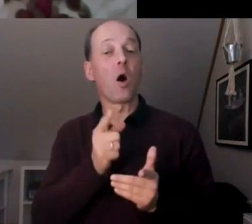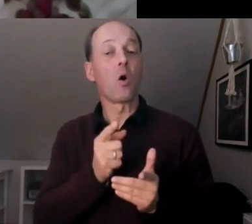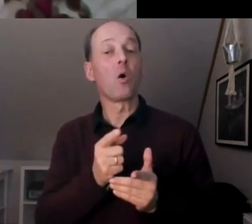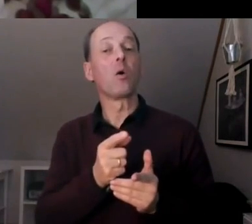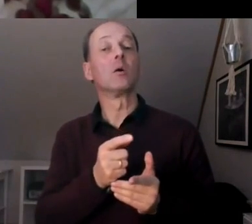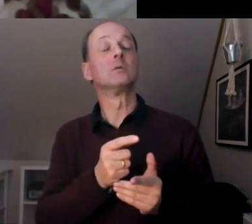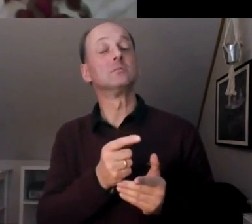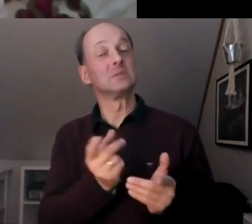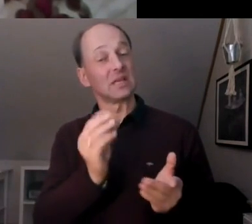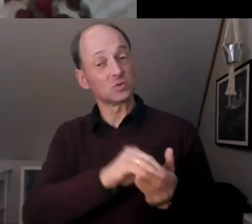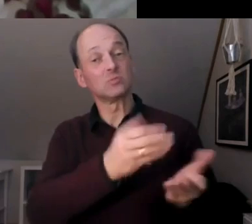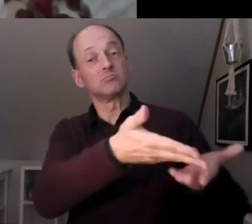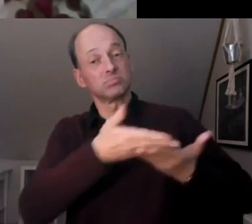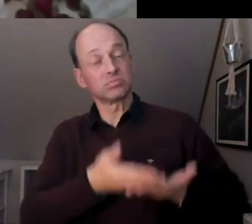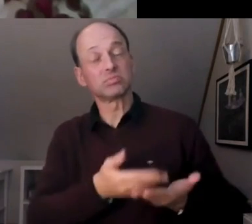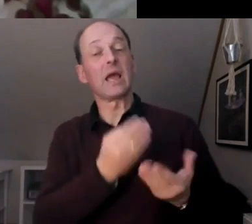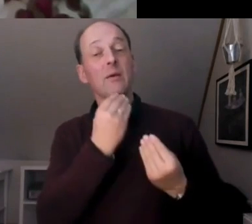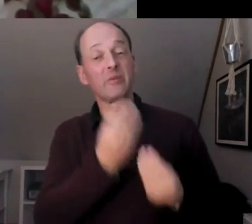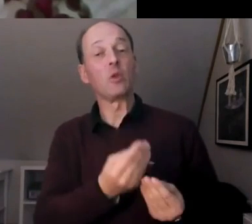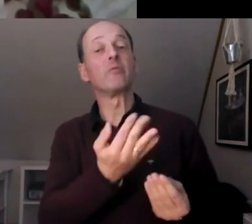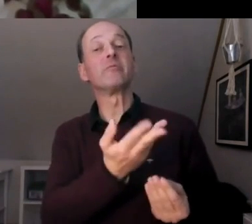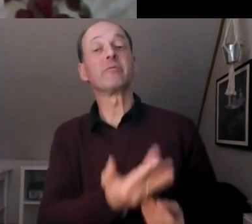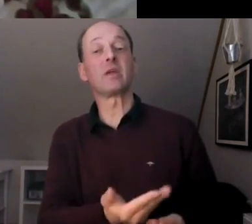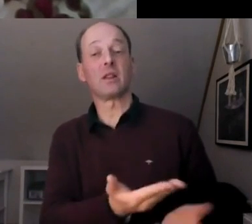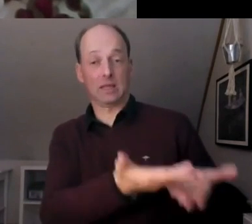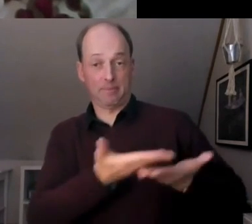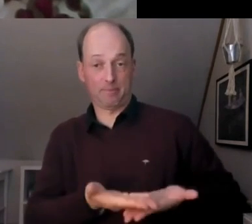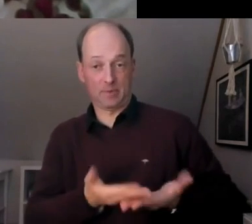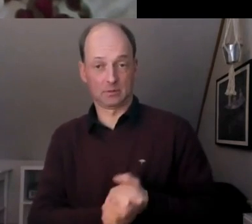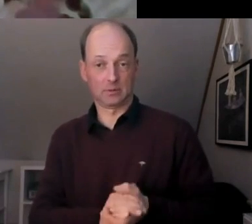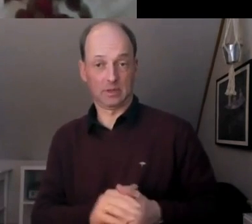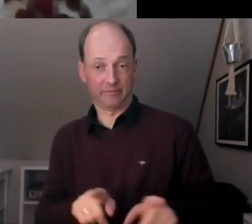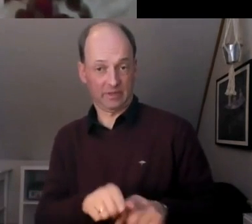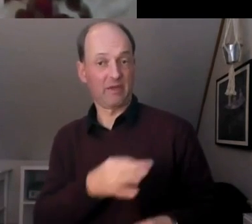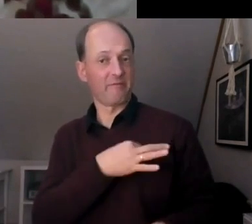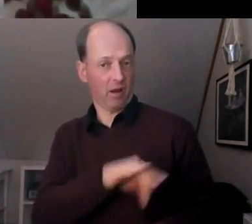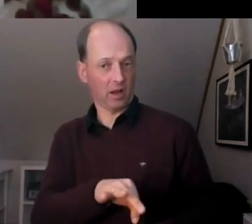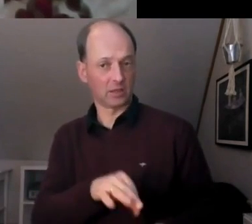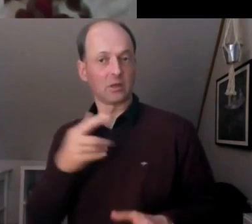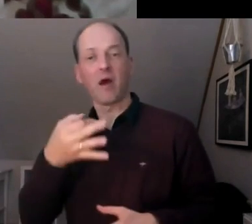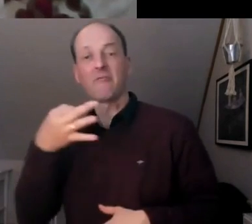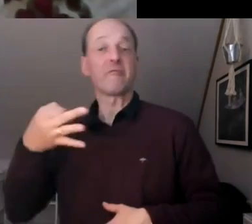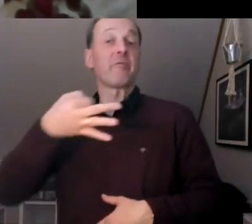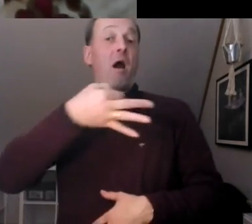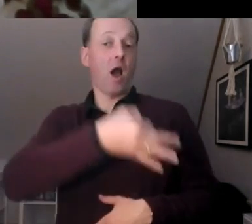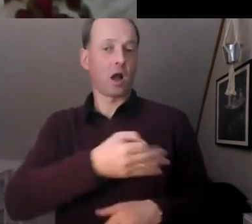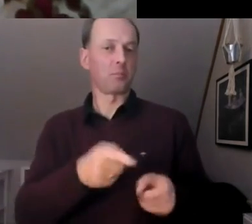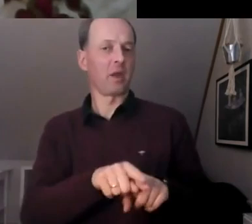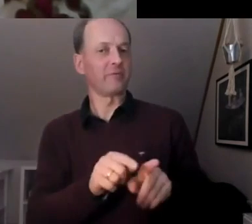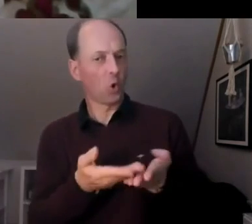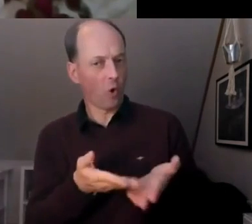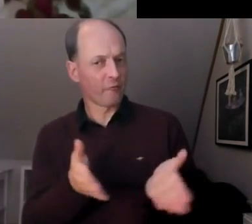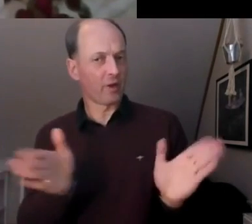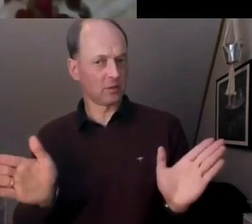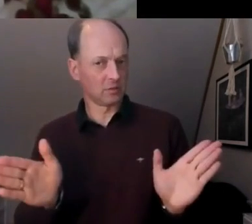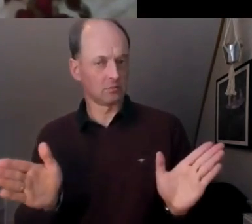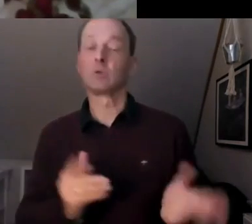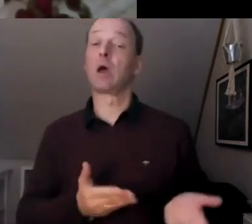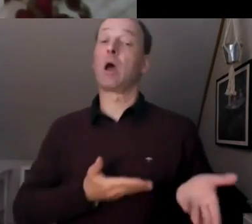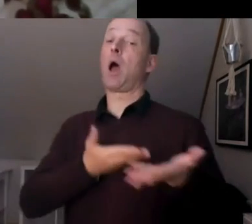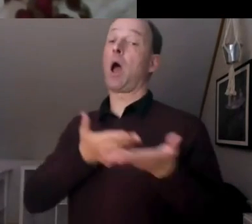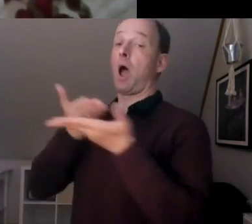beispielsweise gegeben werden. Wenn in Frankreich die Fragestellung relativ offen ist und es werden dann 149 Empfehlungen gegeben,